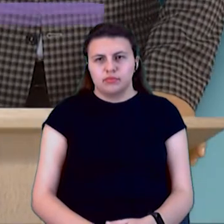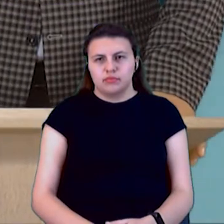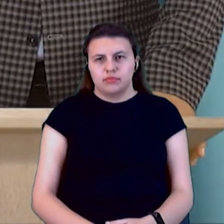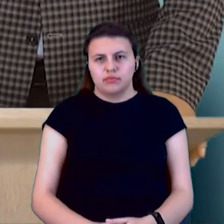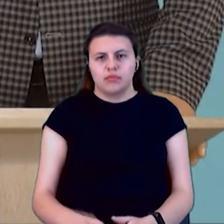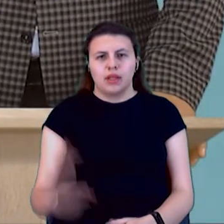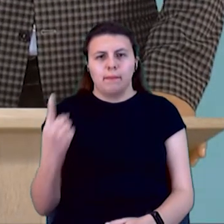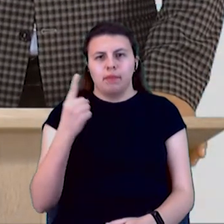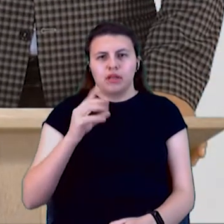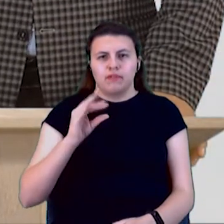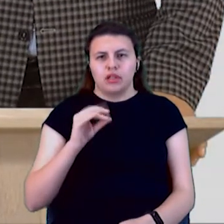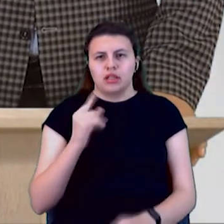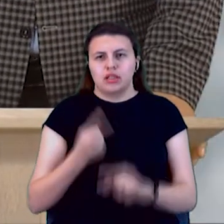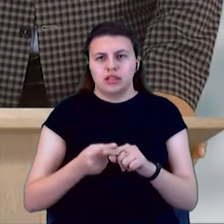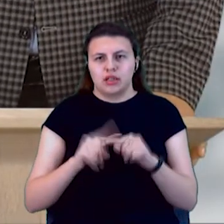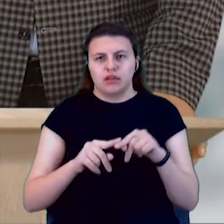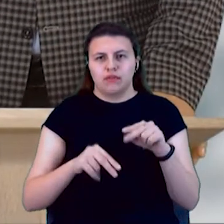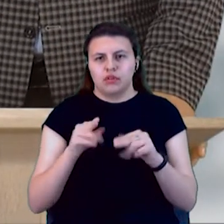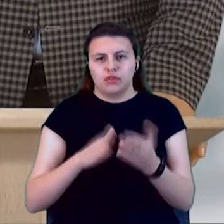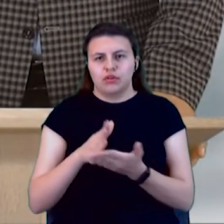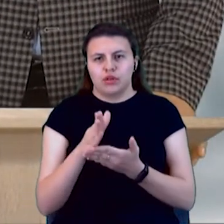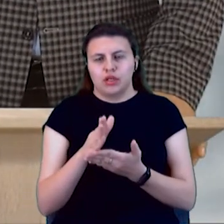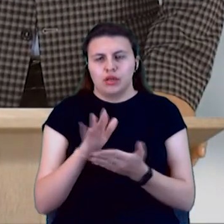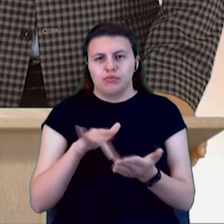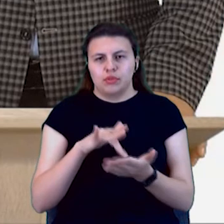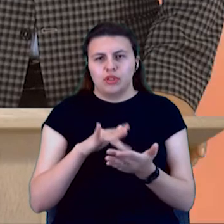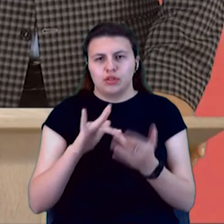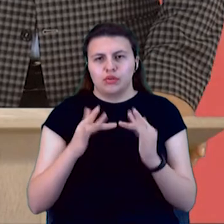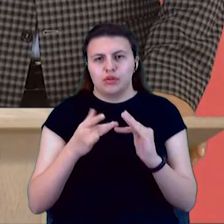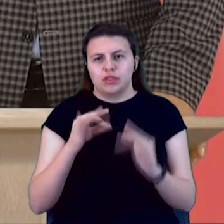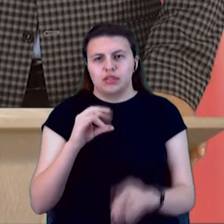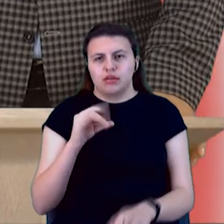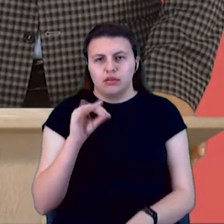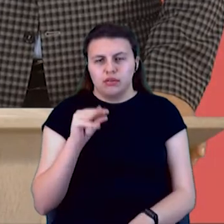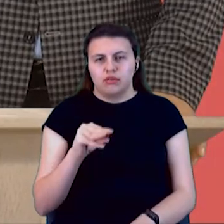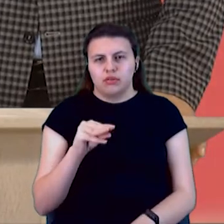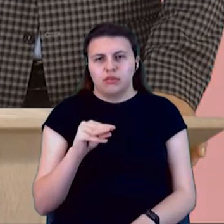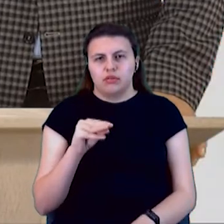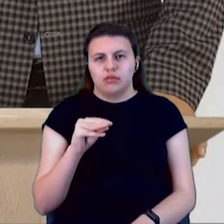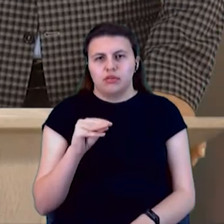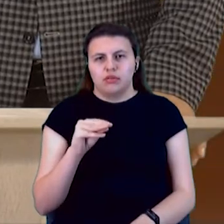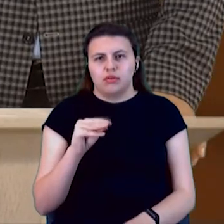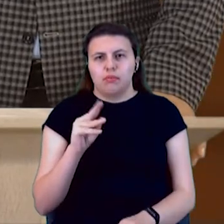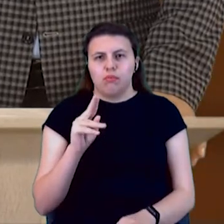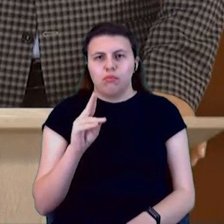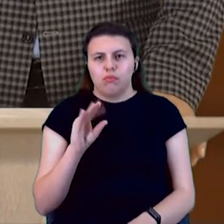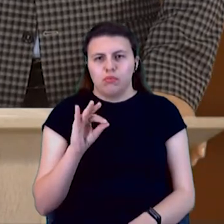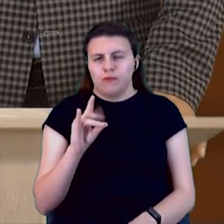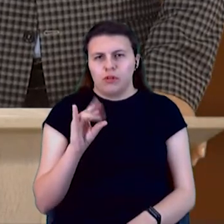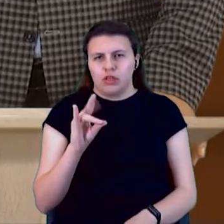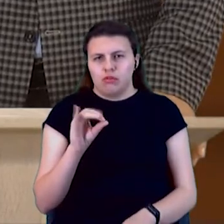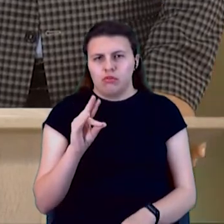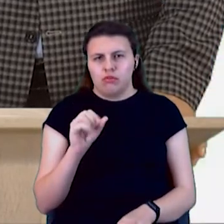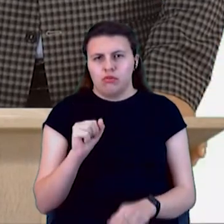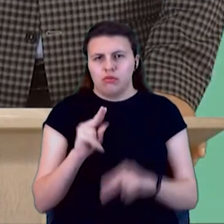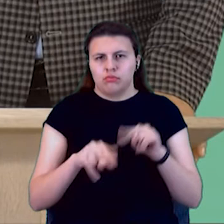інфраструктура. «Містосайт» – це українська урбаністична платформа у статті «Повоєнна забудова Краматорська», як приклад радянської